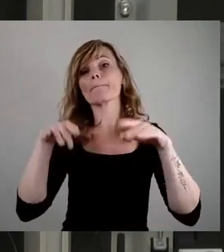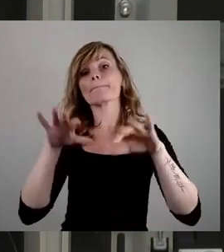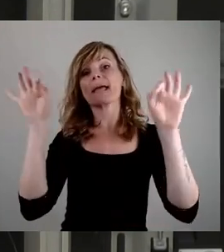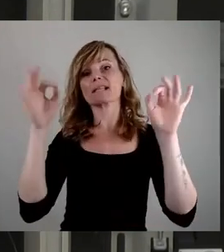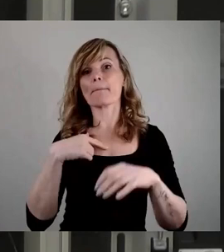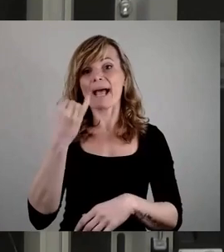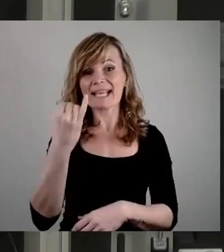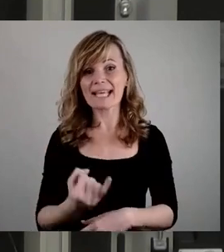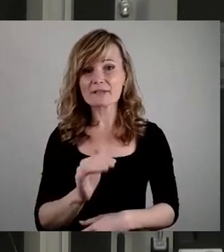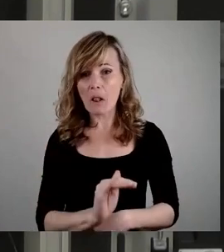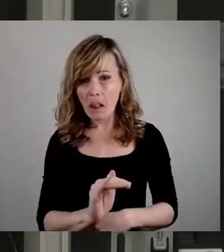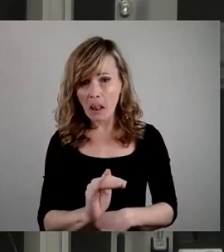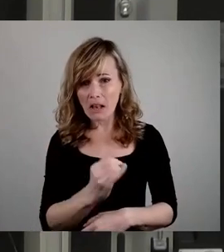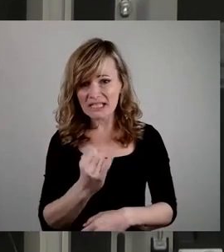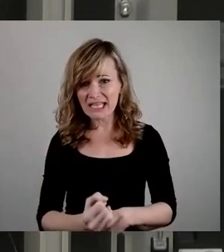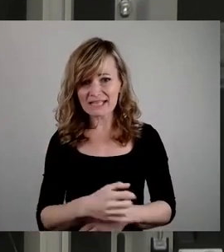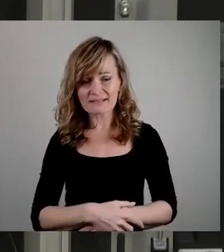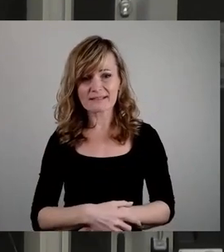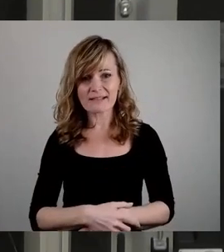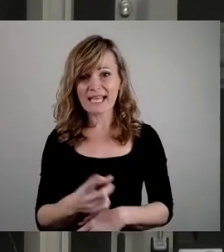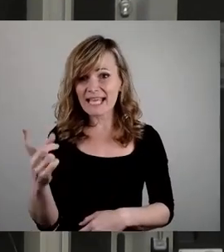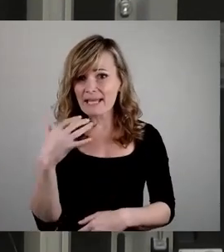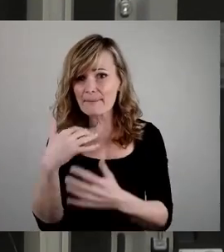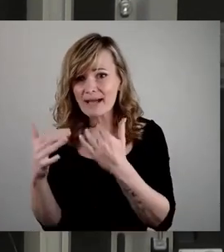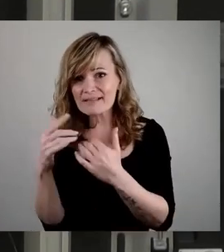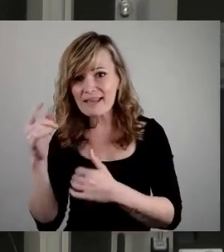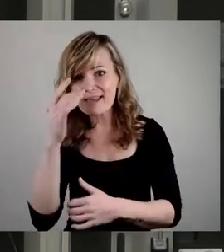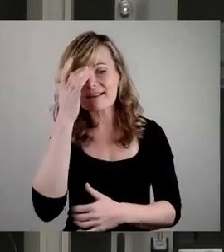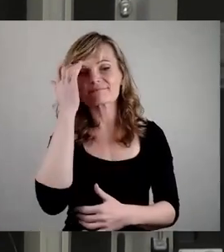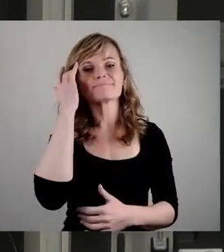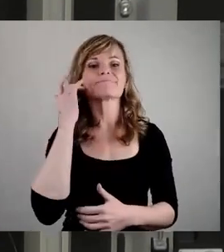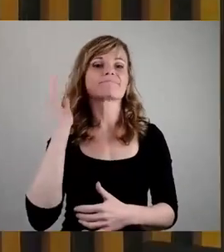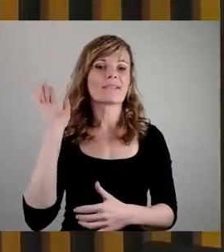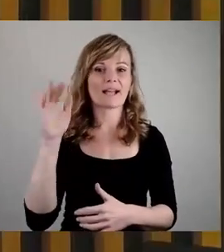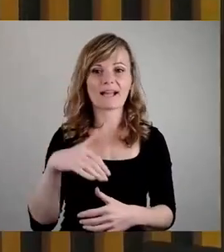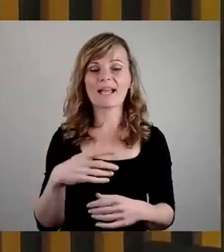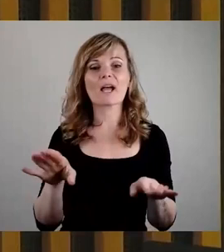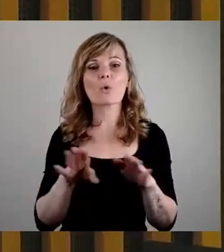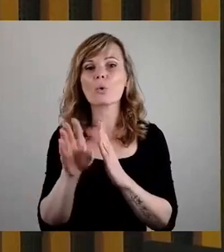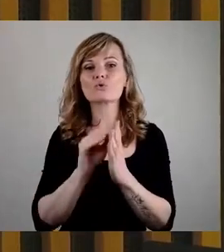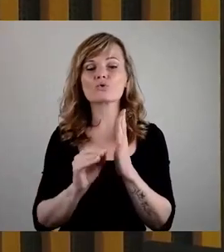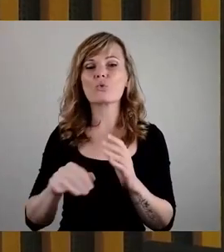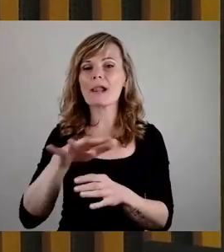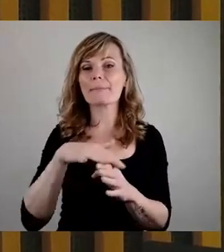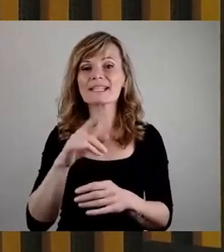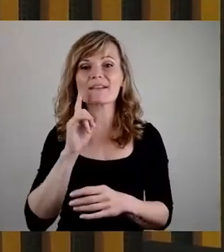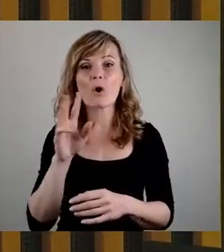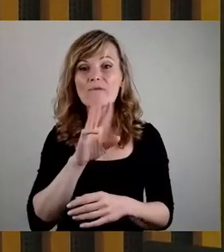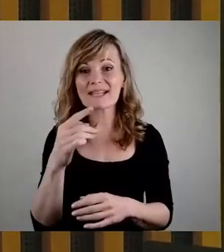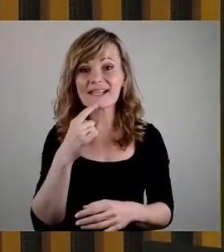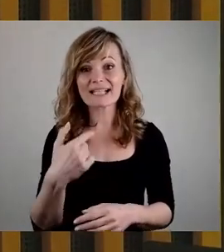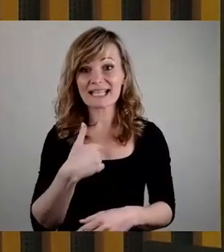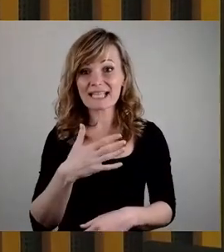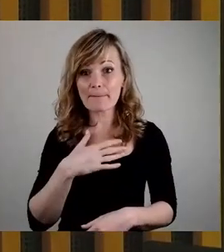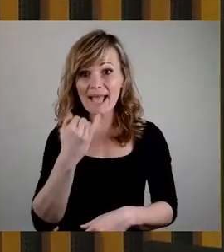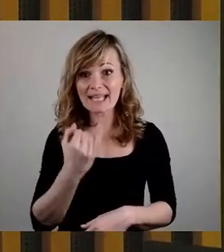Kind noch ein Kleinkind, von dem Sie gerade reden. Also so viel zu die Grundschulplätze. Frau Wendt sagt, ich habe einen Platz für mein Kind, das